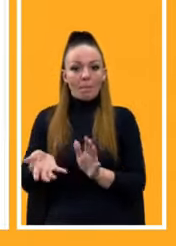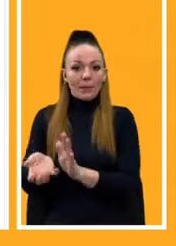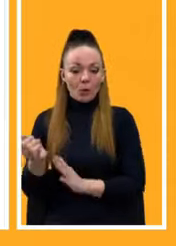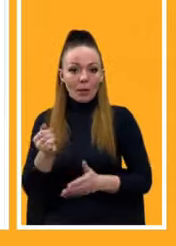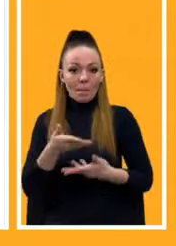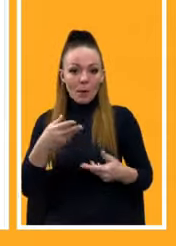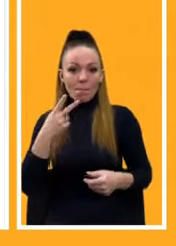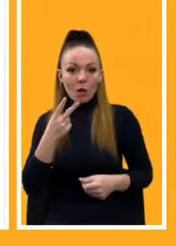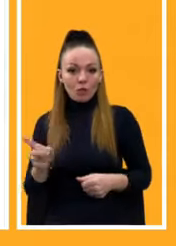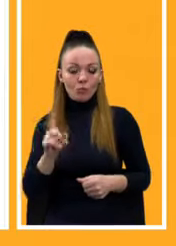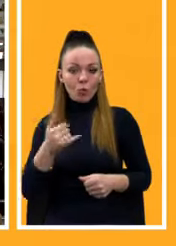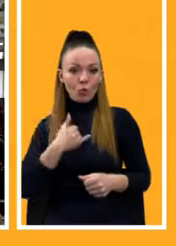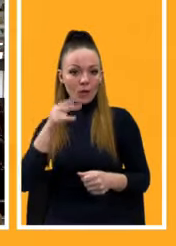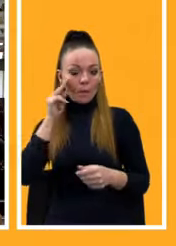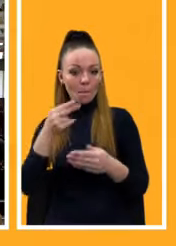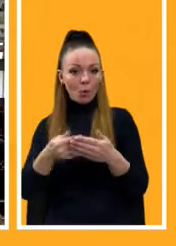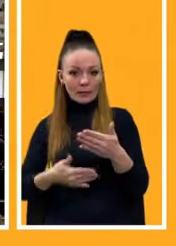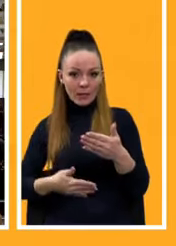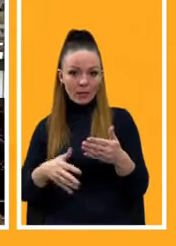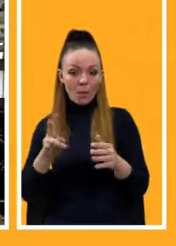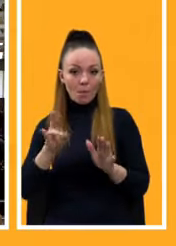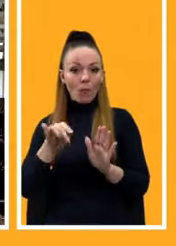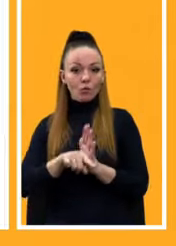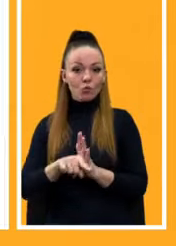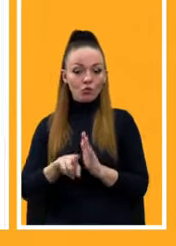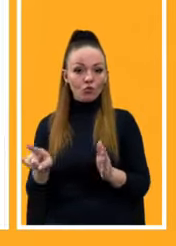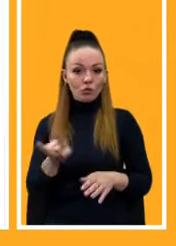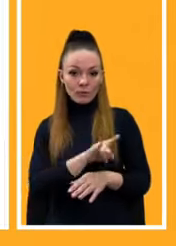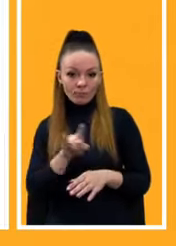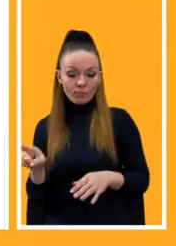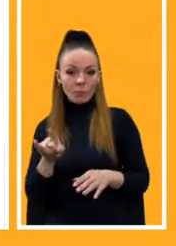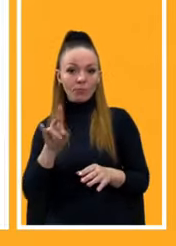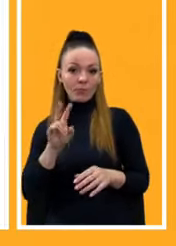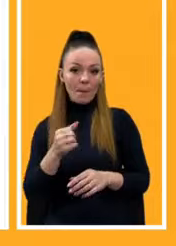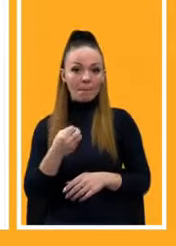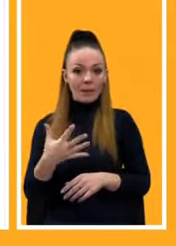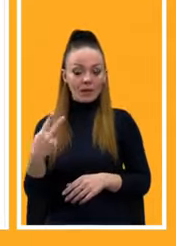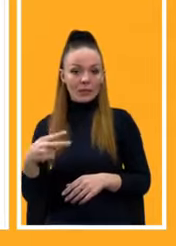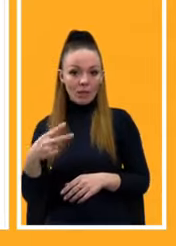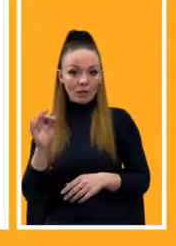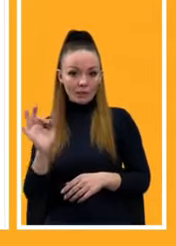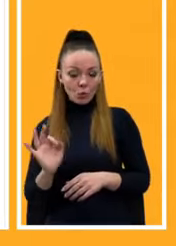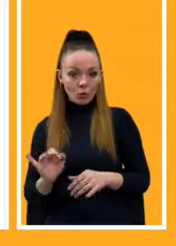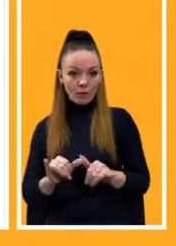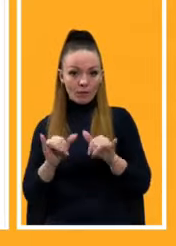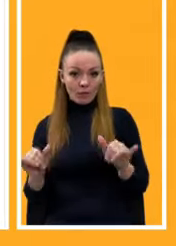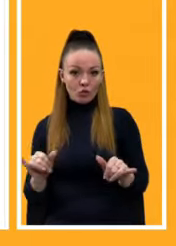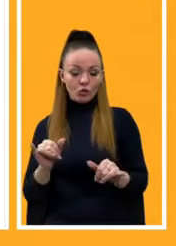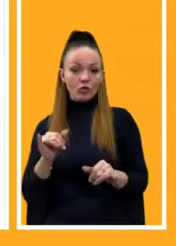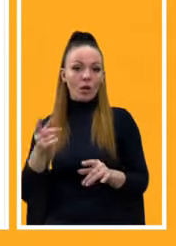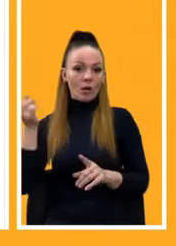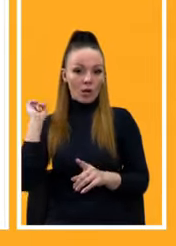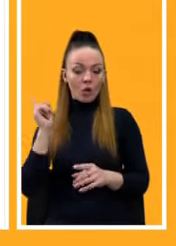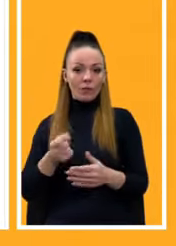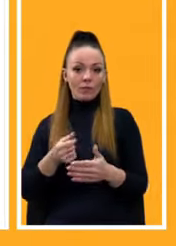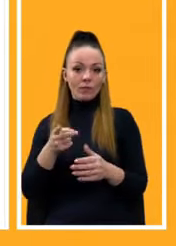показники по внутрішніх авіаперевезеннях вже на 15-20% вищі, ніж у доковідному 19-му році.